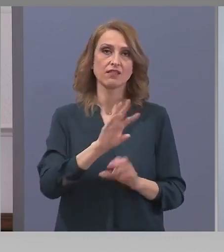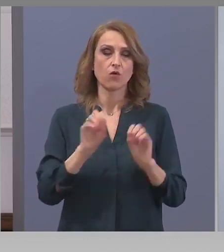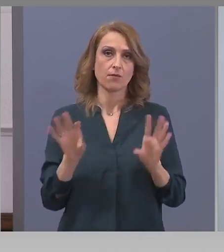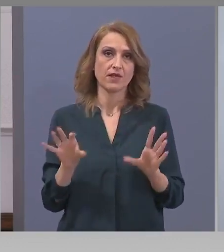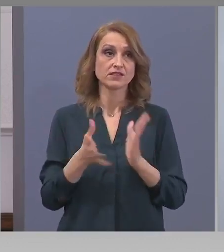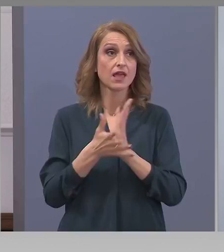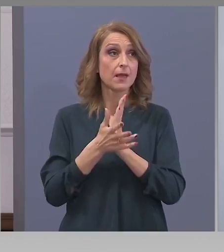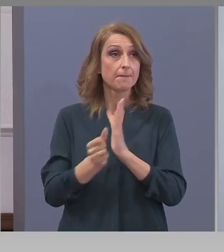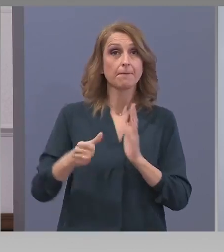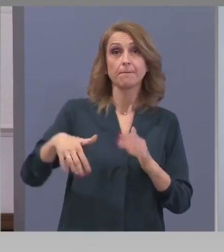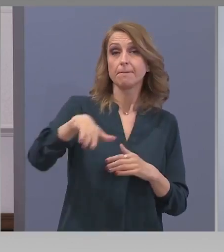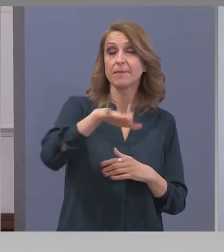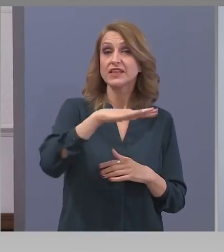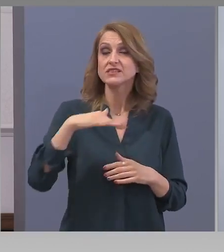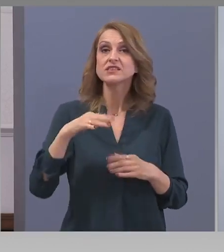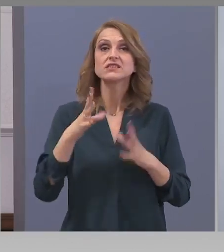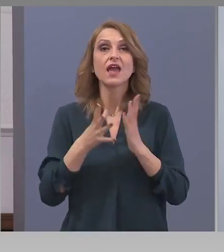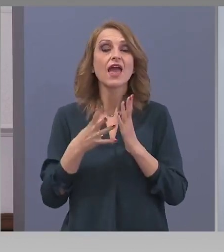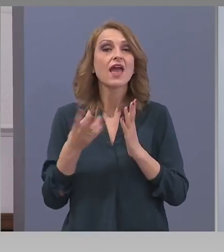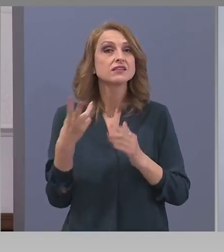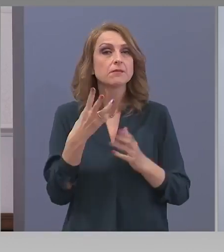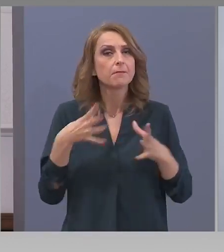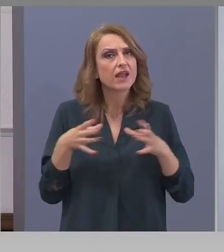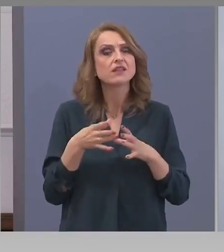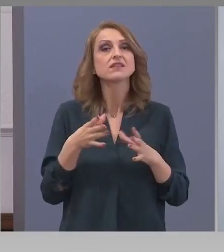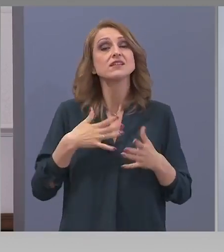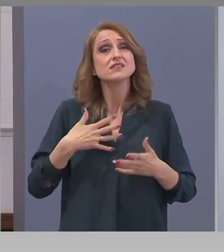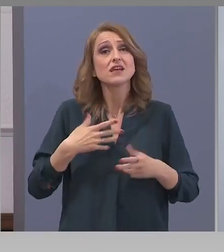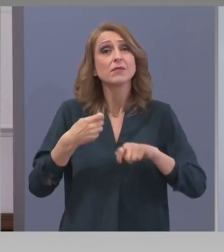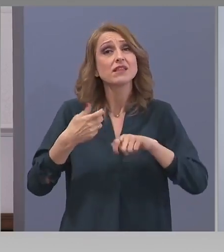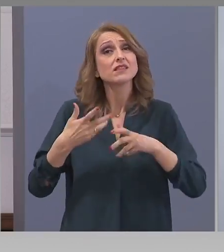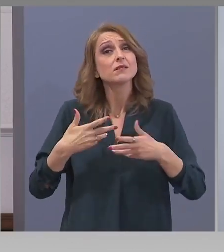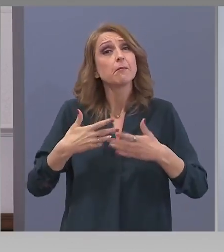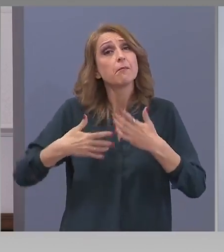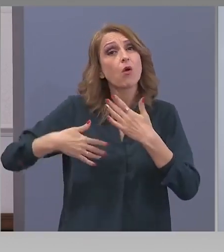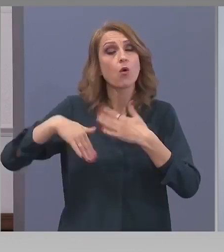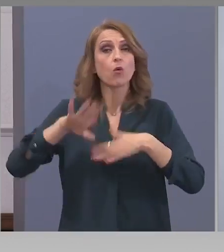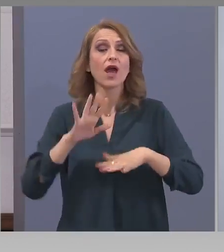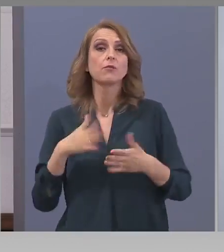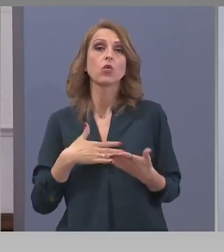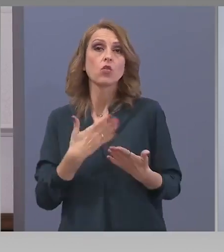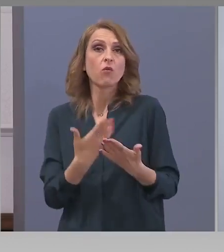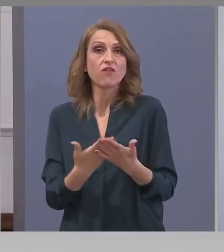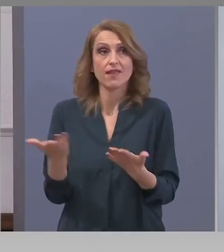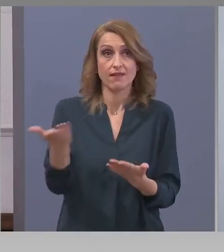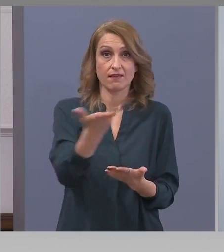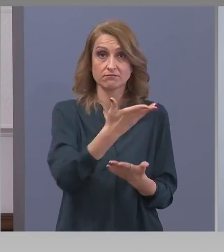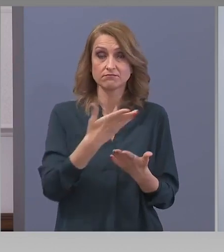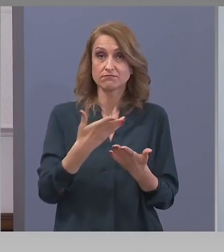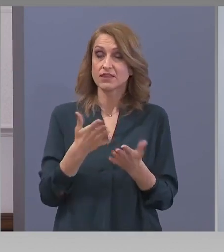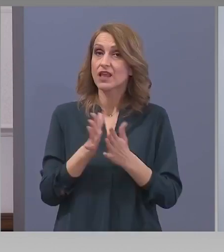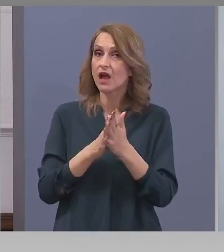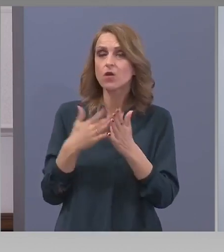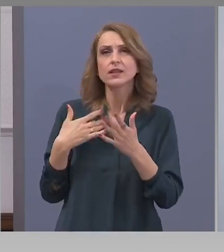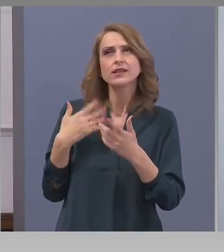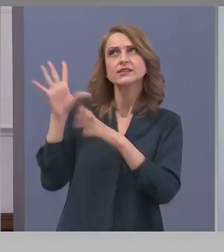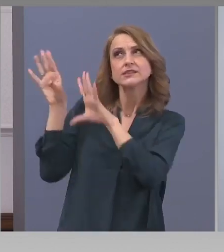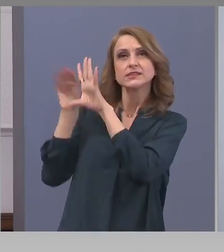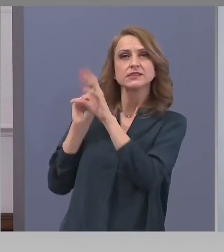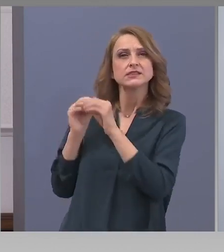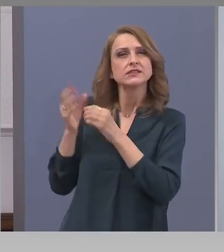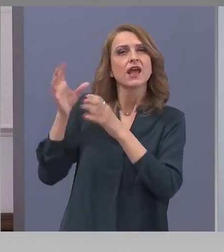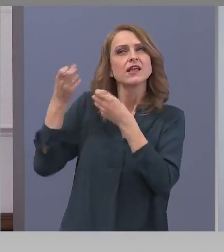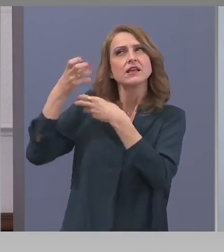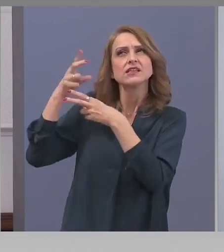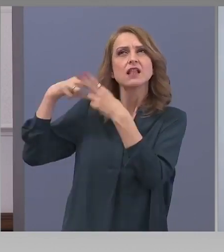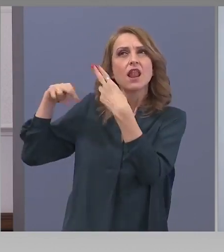експертен съвет има намерение да създаде още по-высокия доверия в обществото за мерките, които предприемаме, базирайки се на научни изследвания и доказателства.